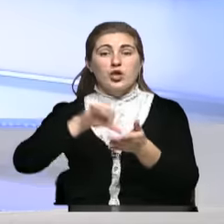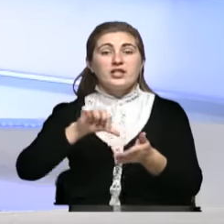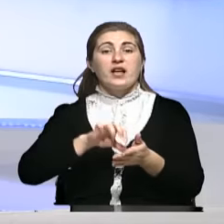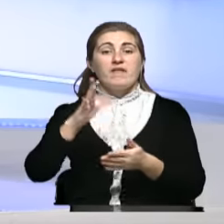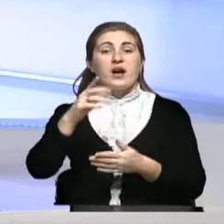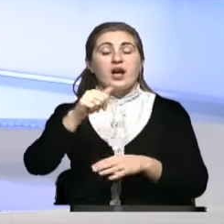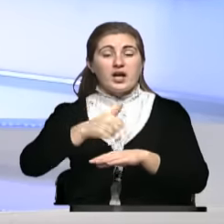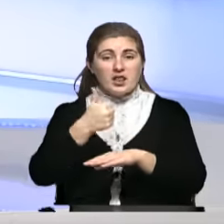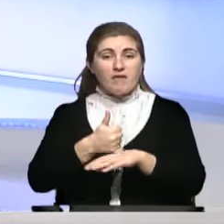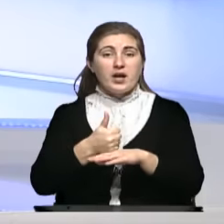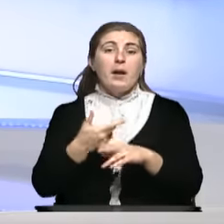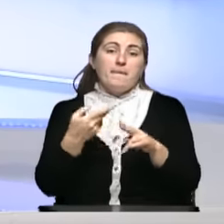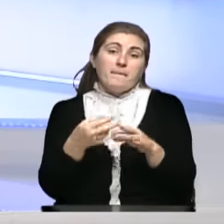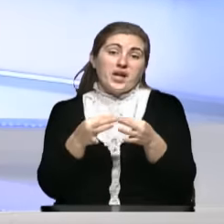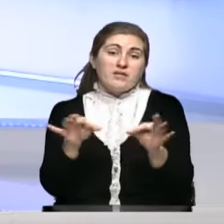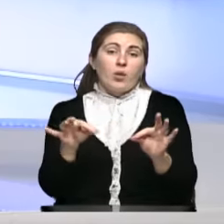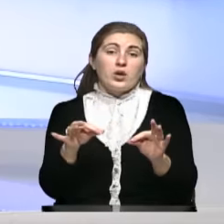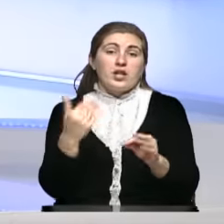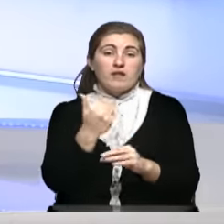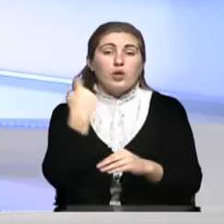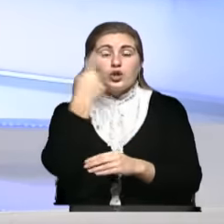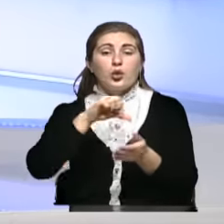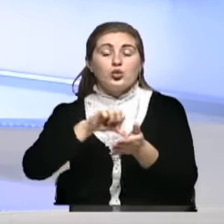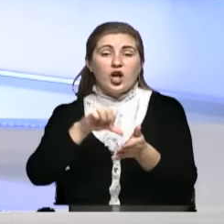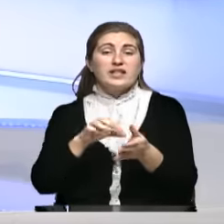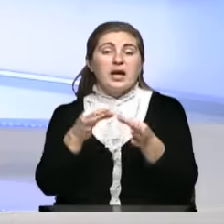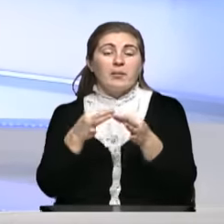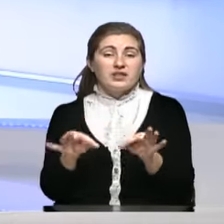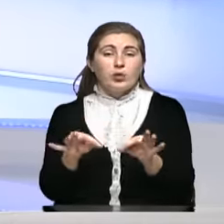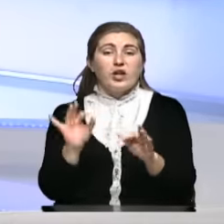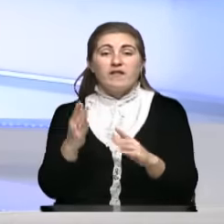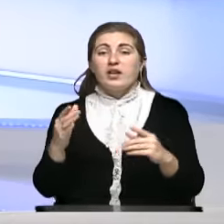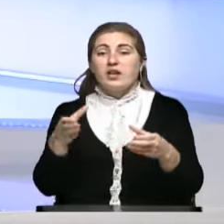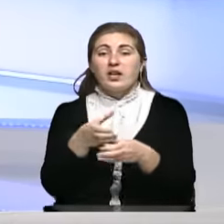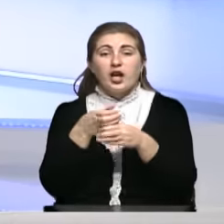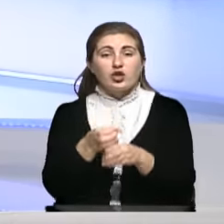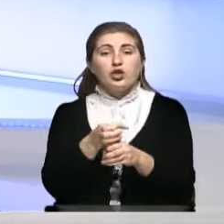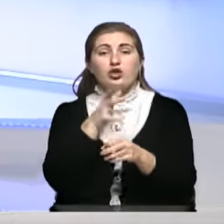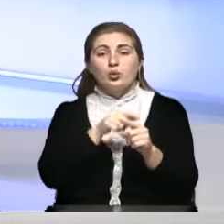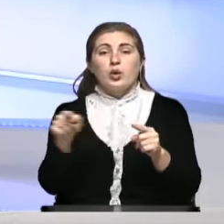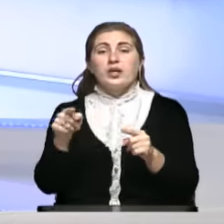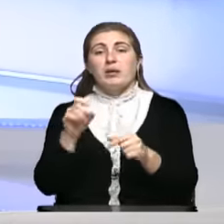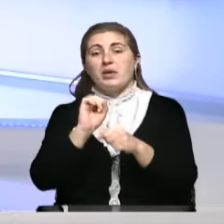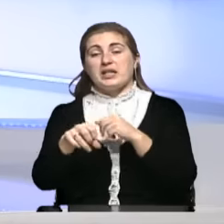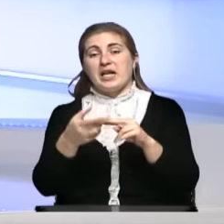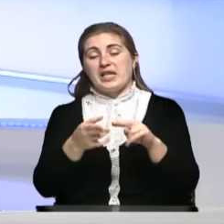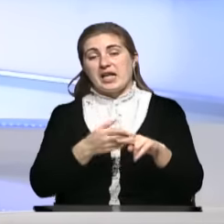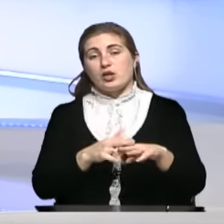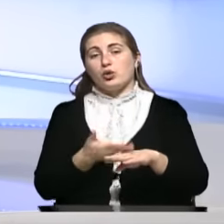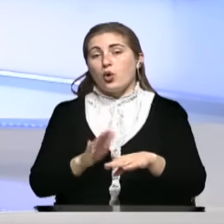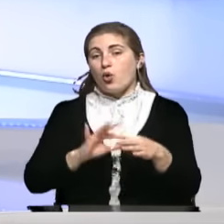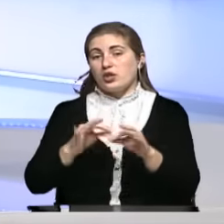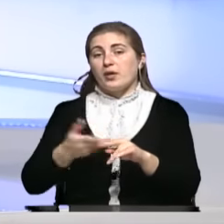наверное, позволило, вот непосредственно его личное участие и позволило в кратчайшие сроки преодолеть эти сложности. Поэтому я с